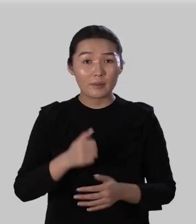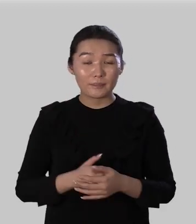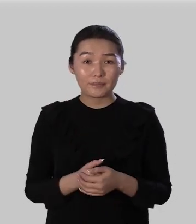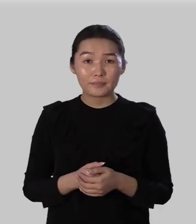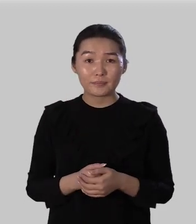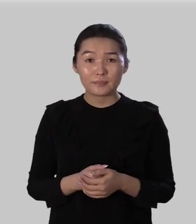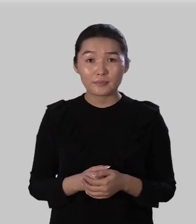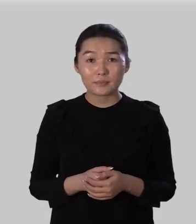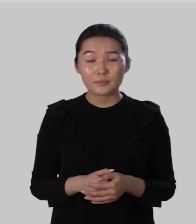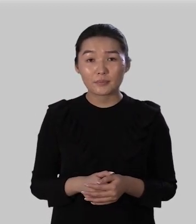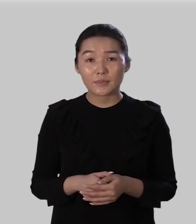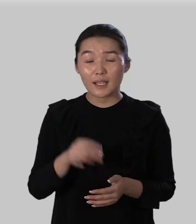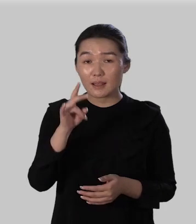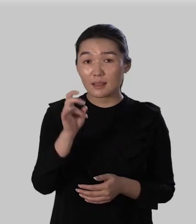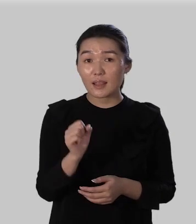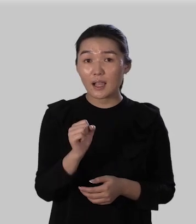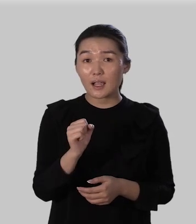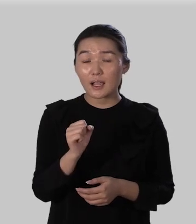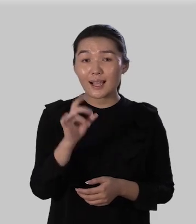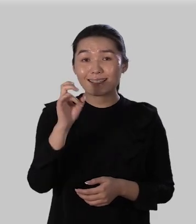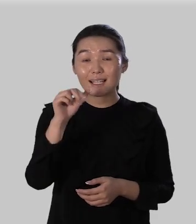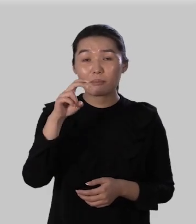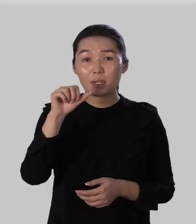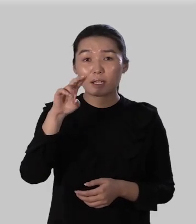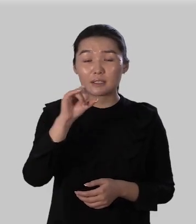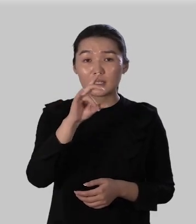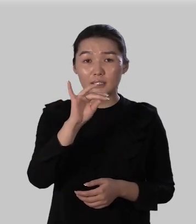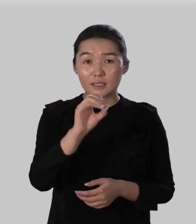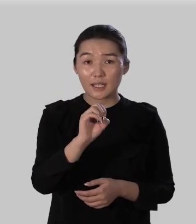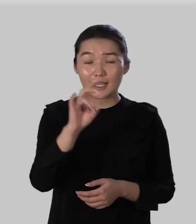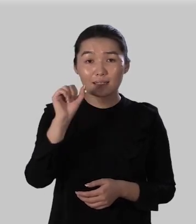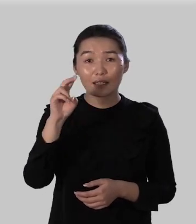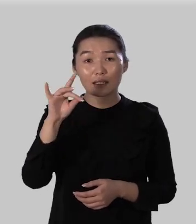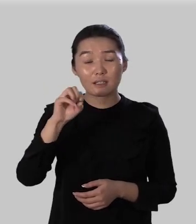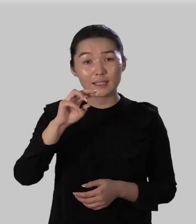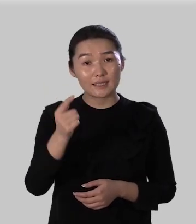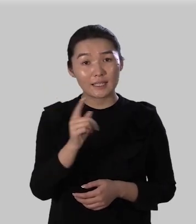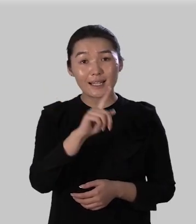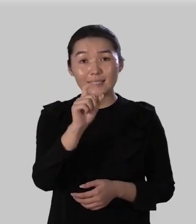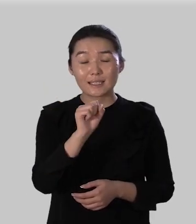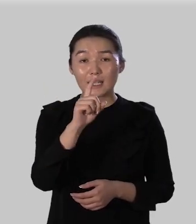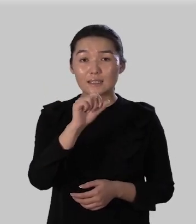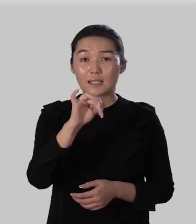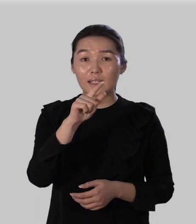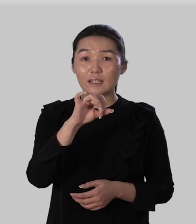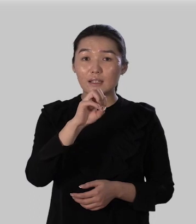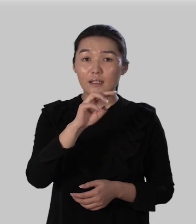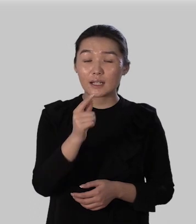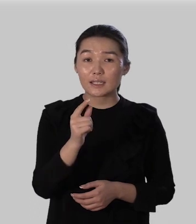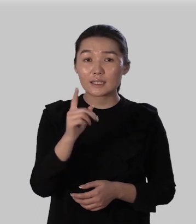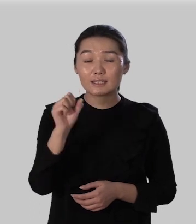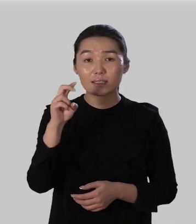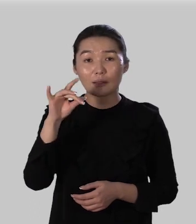на нападение накрыть за заиграть